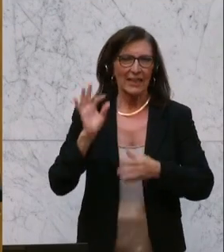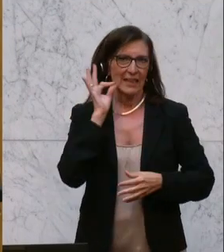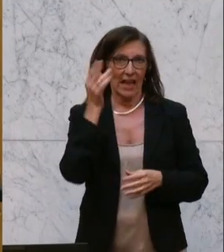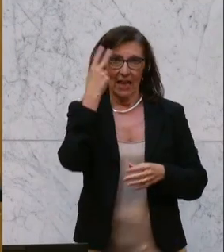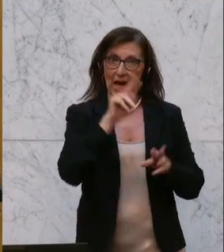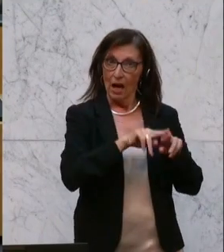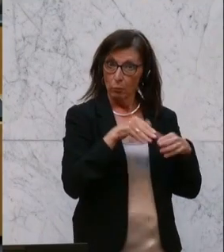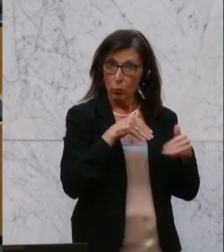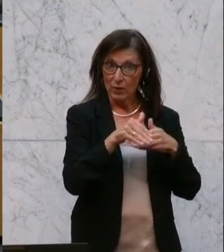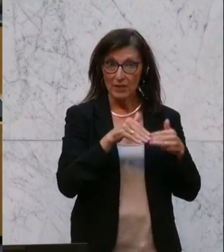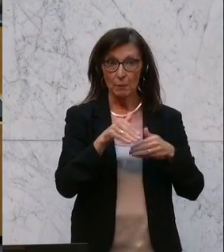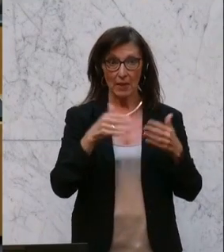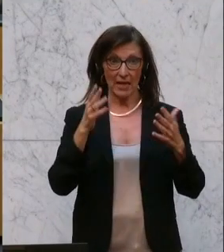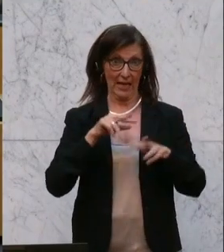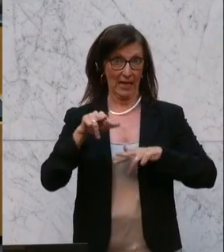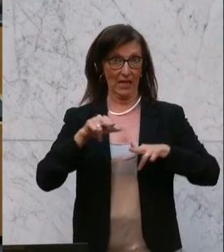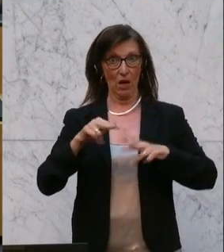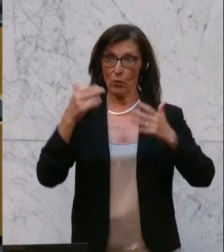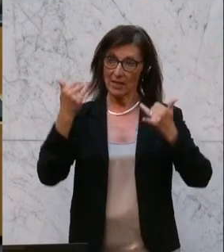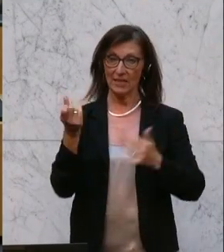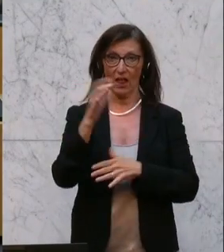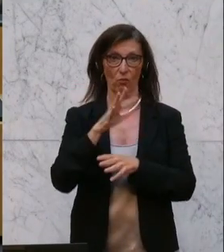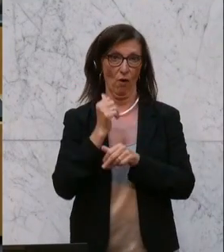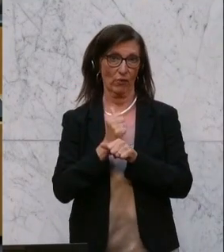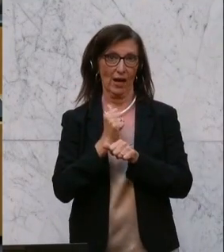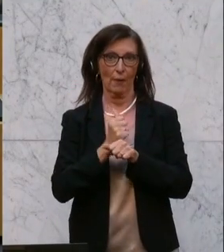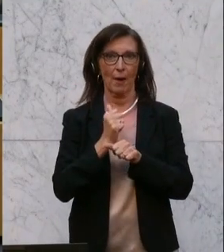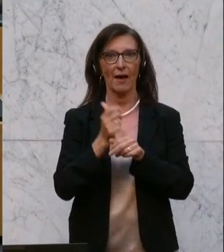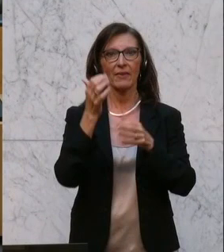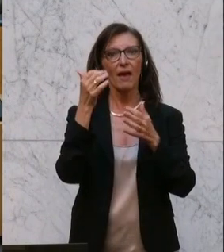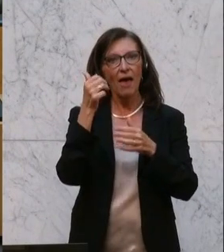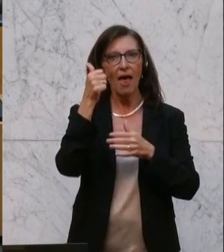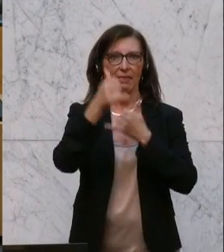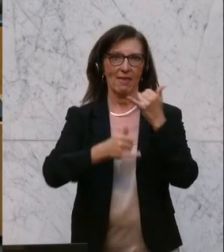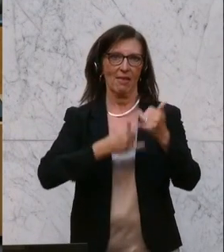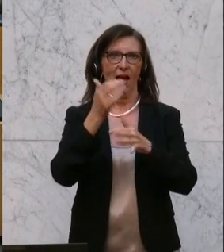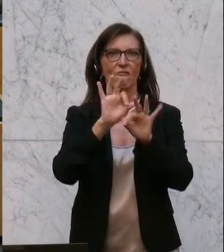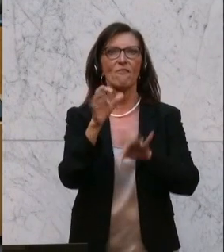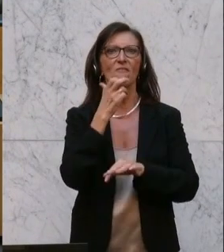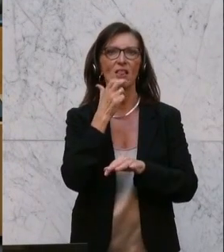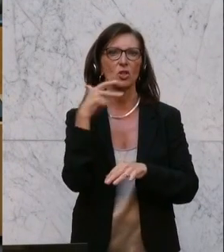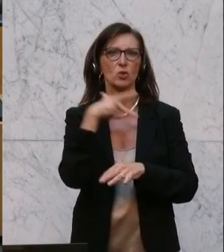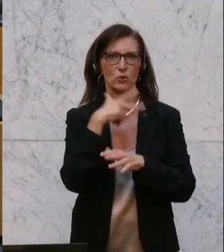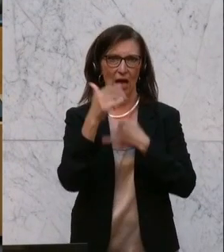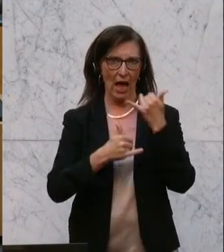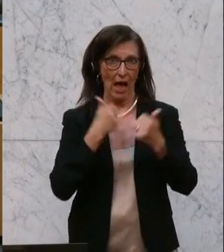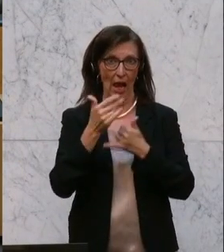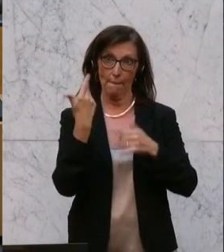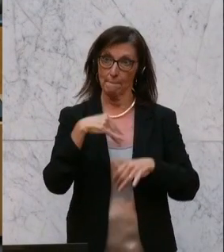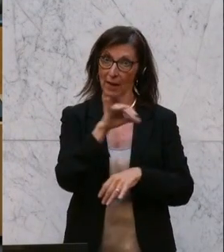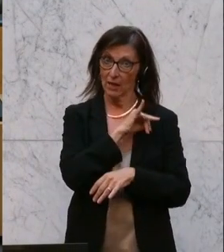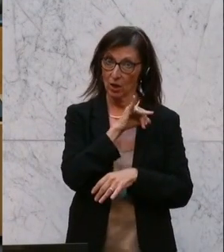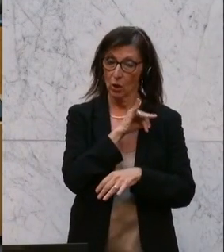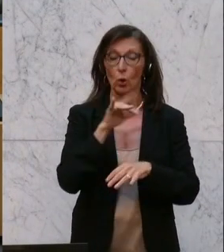dass die Regierung einen Entwurf vorgelegt hat, um das freiwillige Sozialjahr attraktiver zu gestalten. Zusätzliche 10,1 Millionen